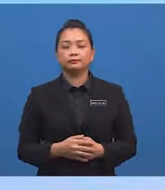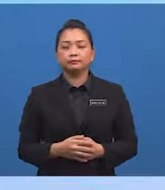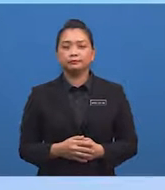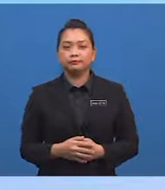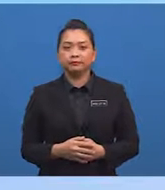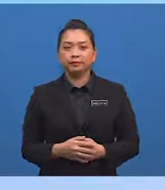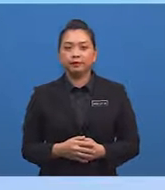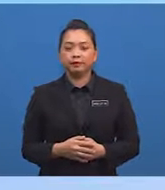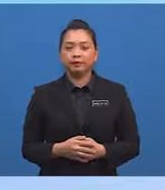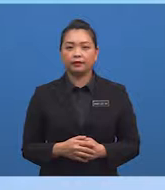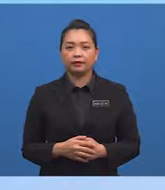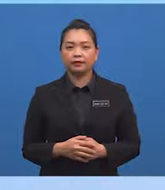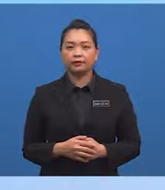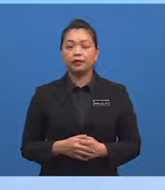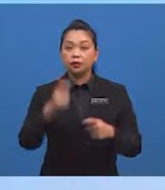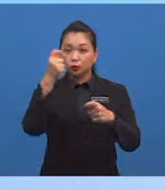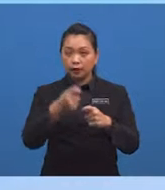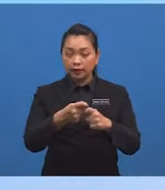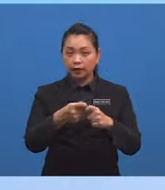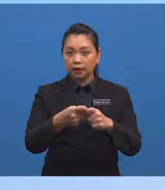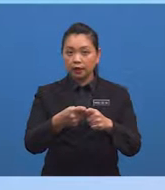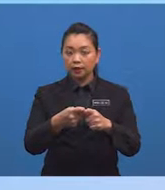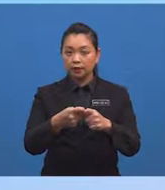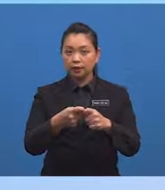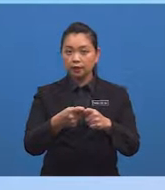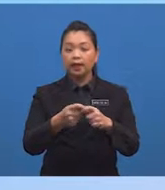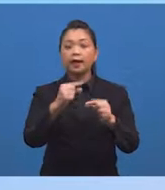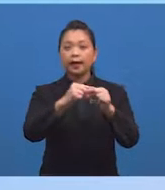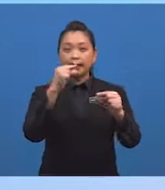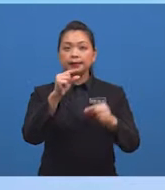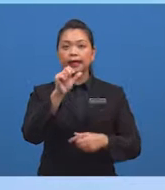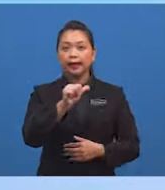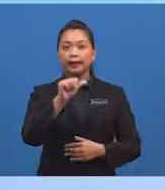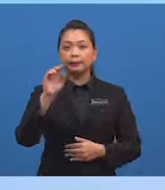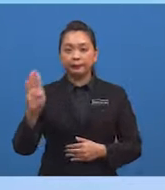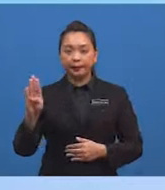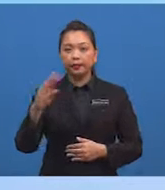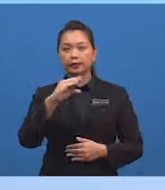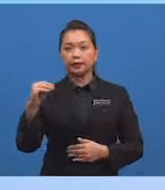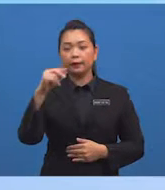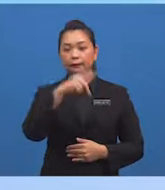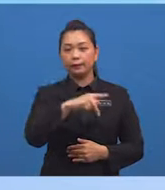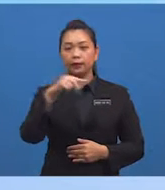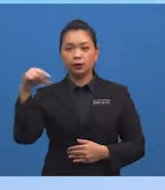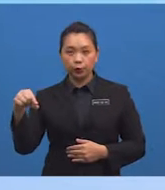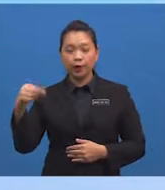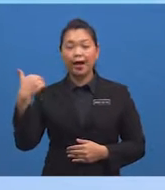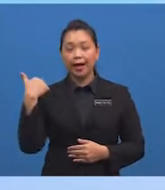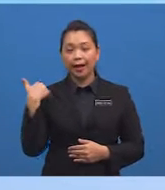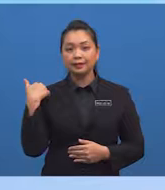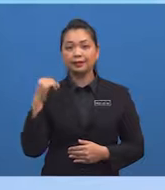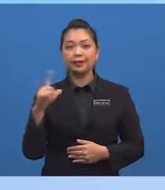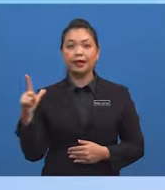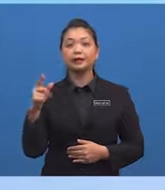Tentukan sama ada garis AB dan garis PQ adalah